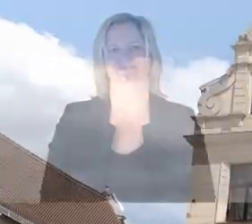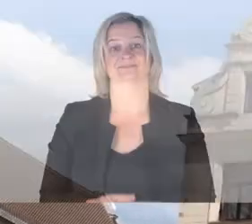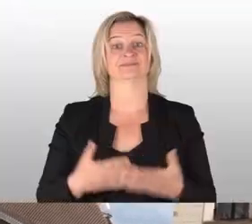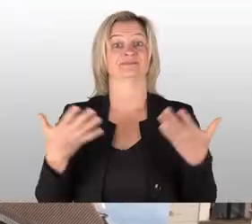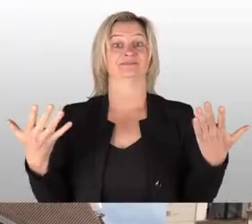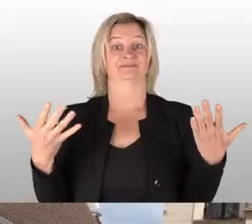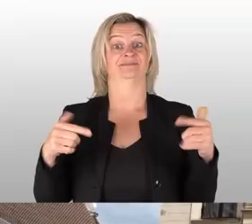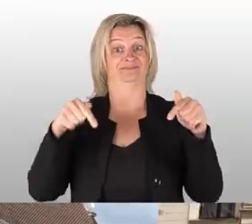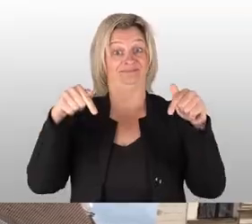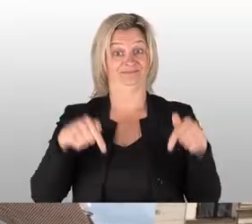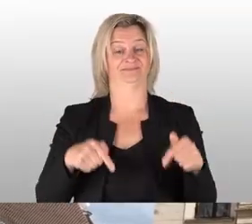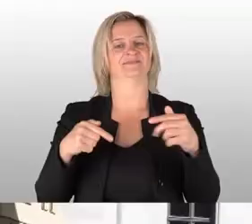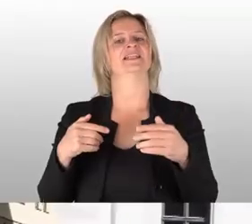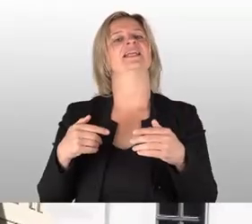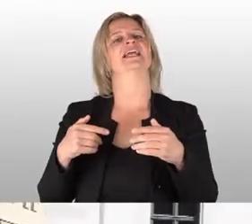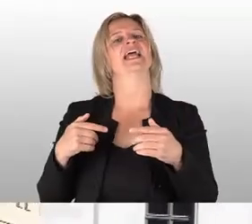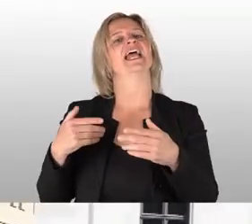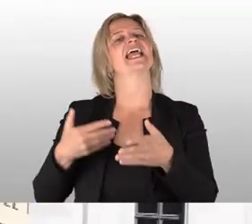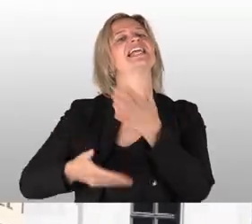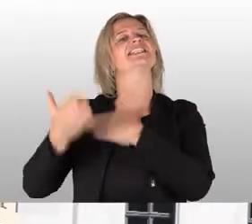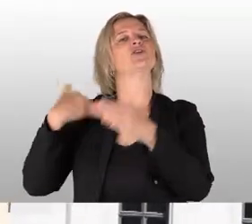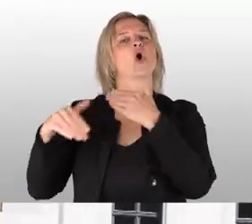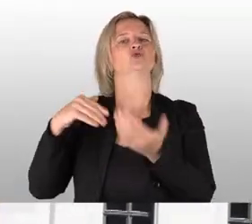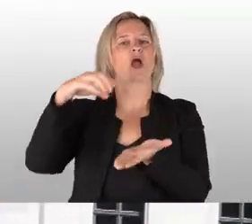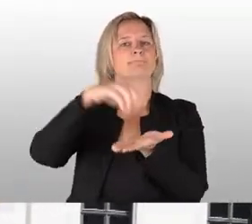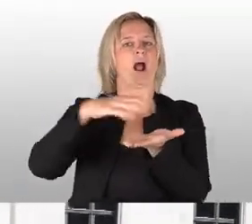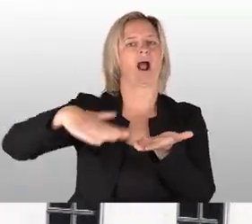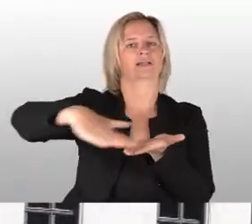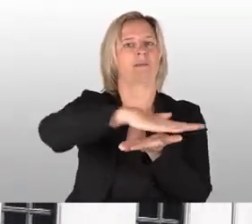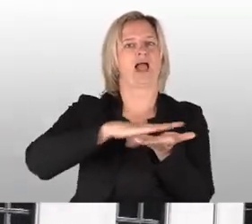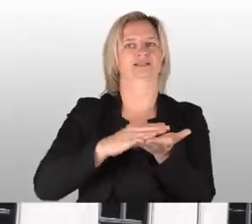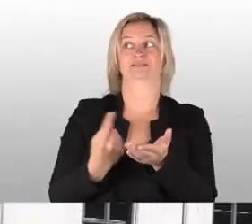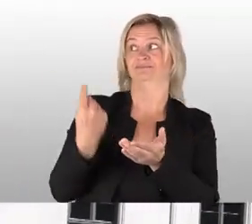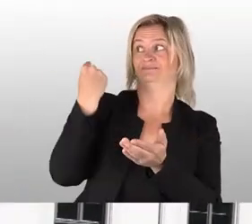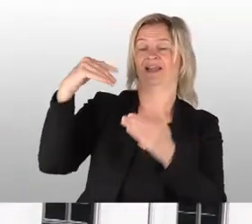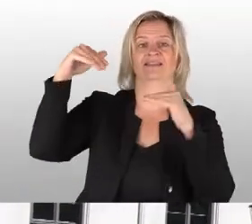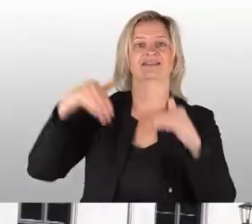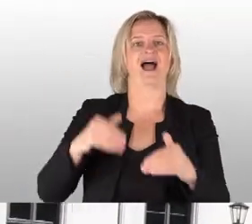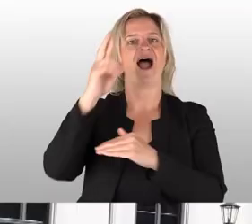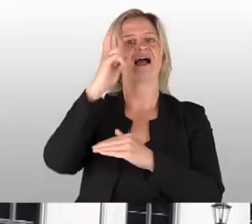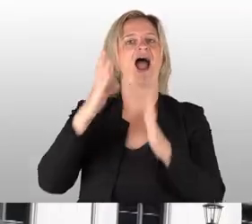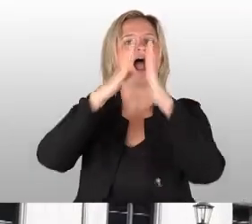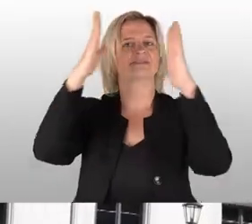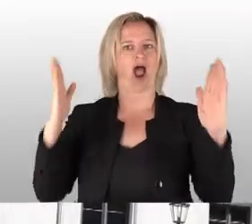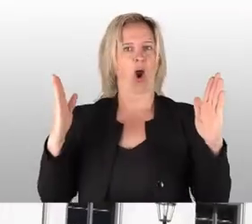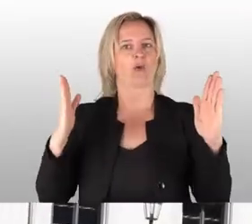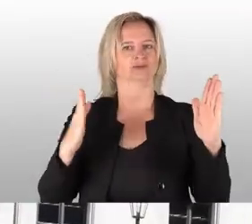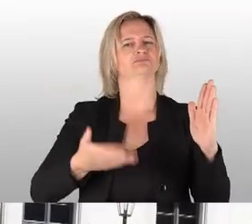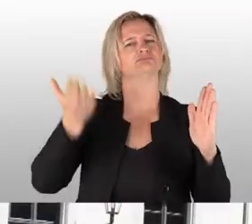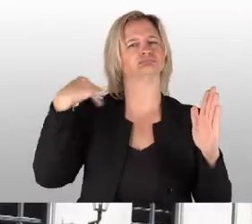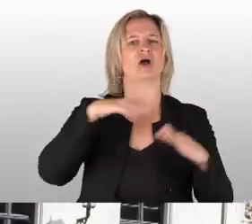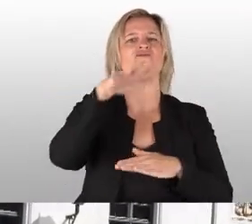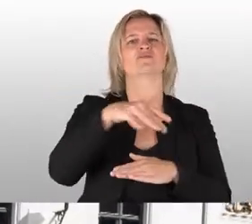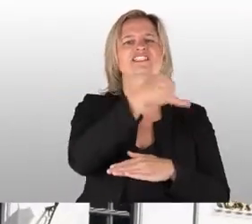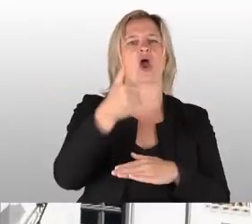Nun sind wir angelangt am historischen Marktplatz der Stadt Meissen. Direkt hinter mir steht das historische Rathaus der Stadt. Baubeginn